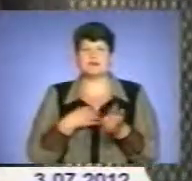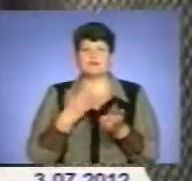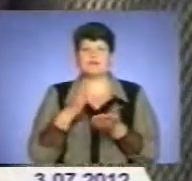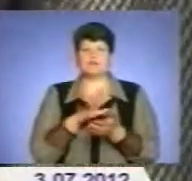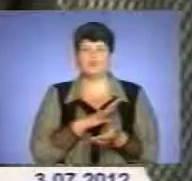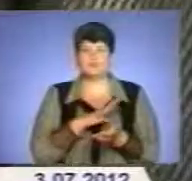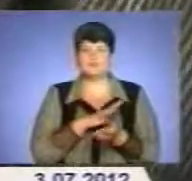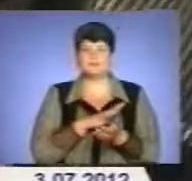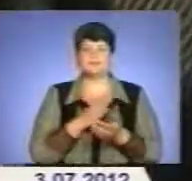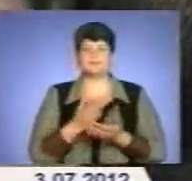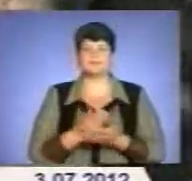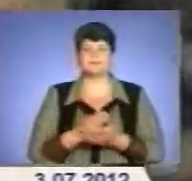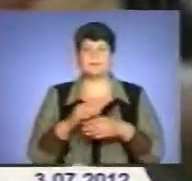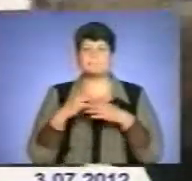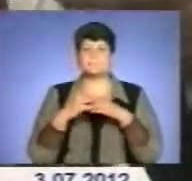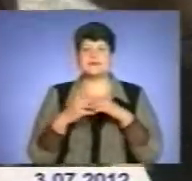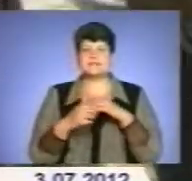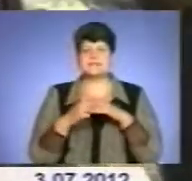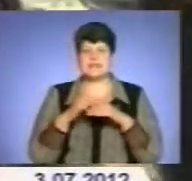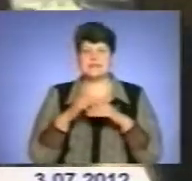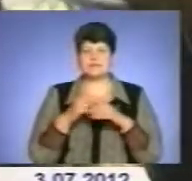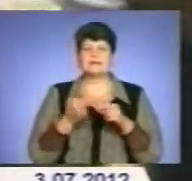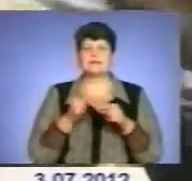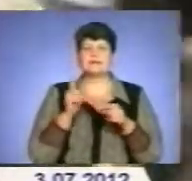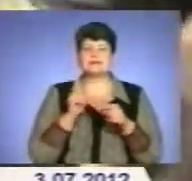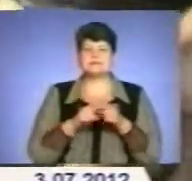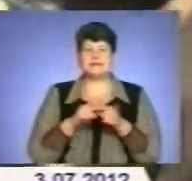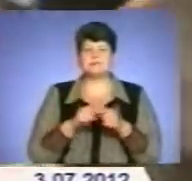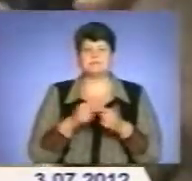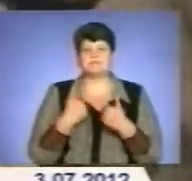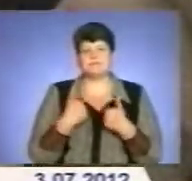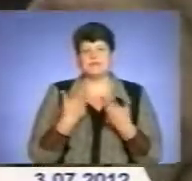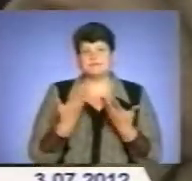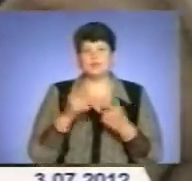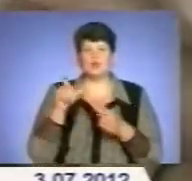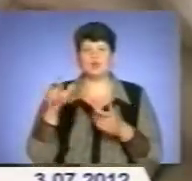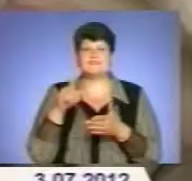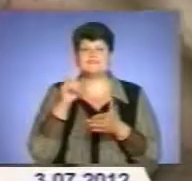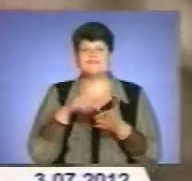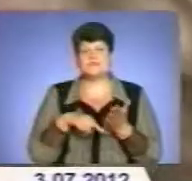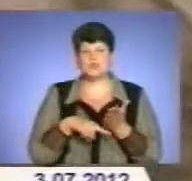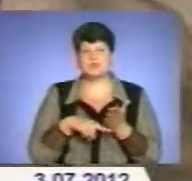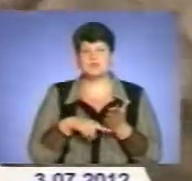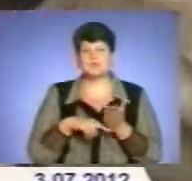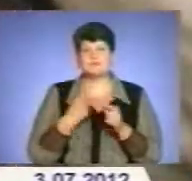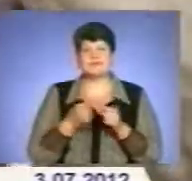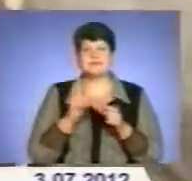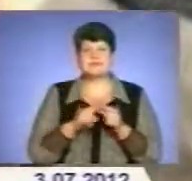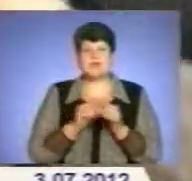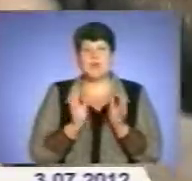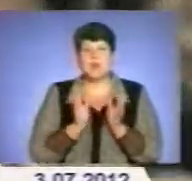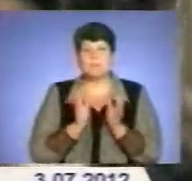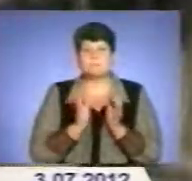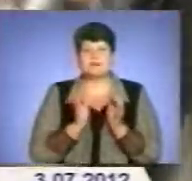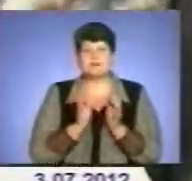Перстені, поскільки ми всі люди віруючі, то є якісь оберіги